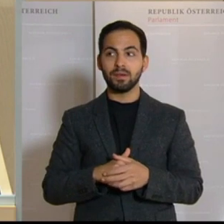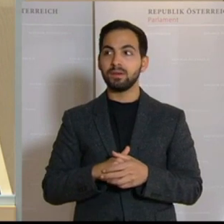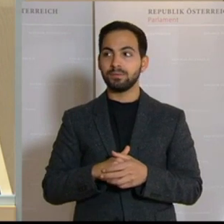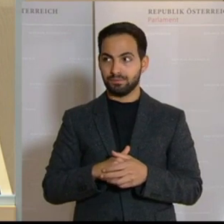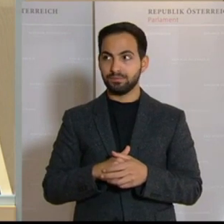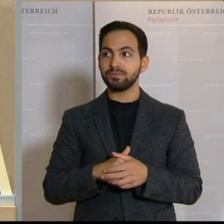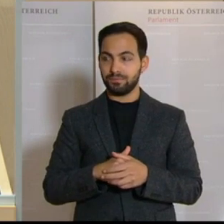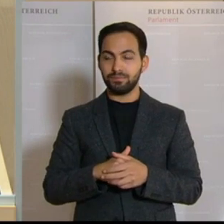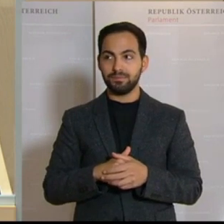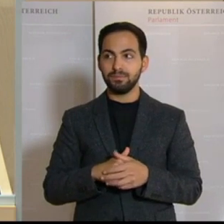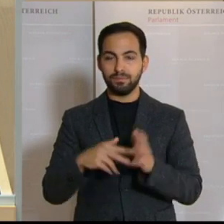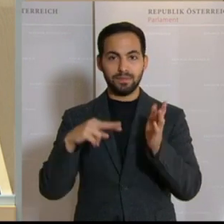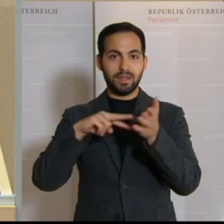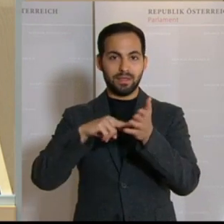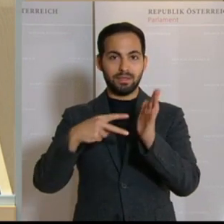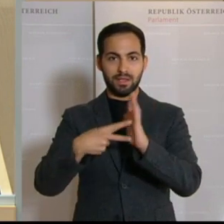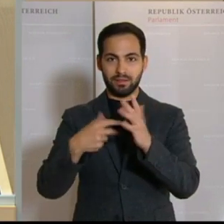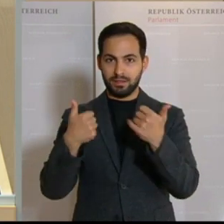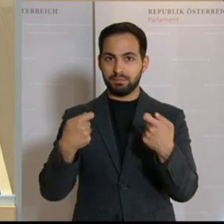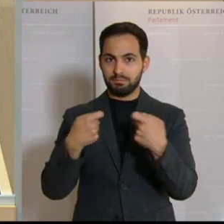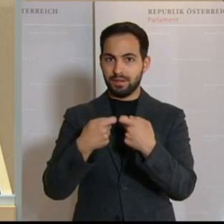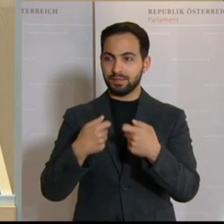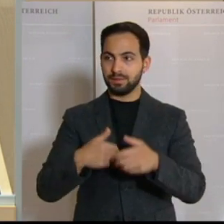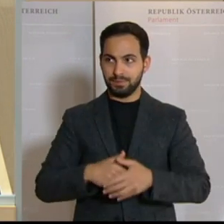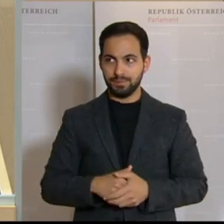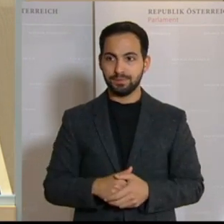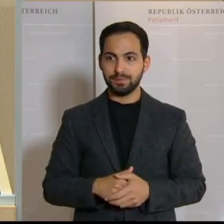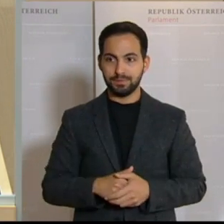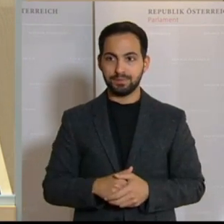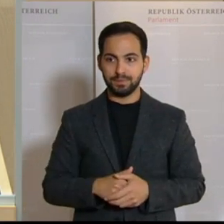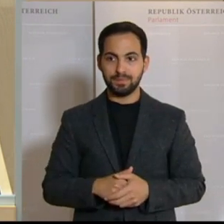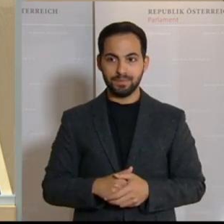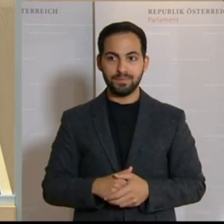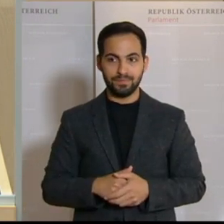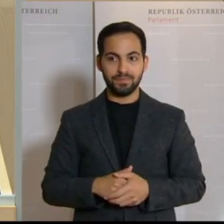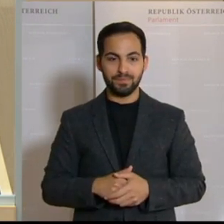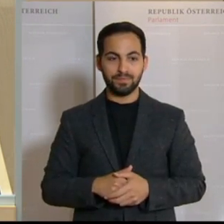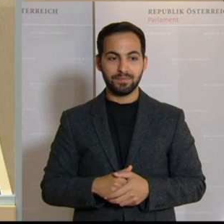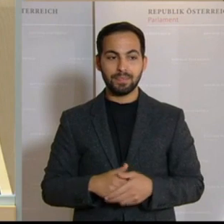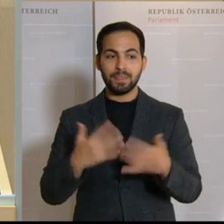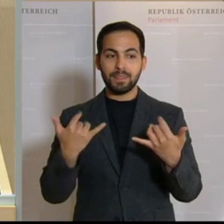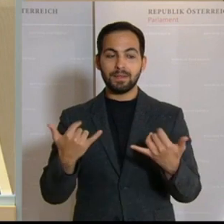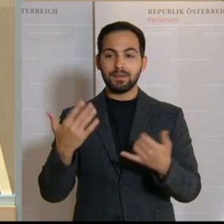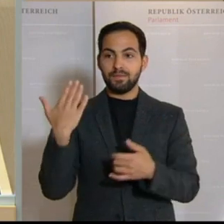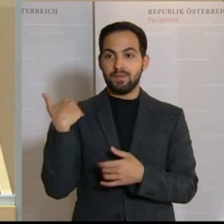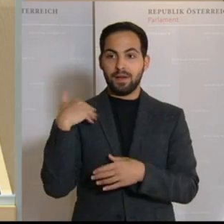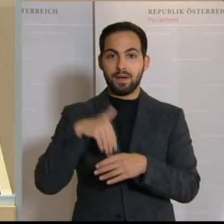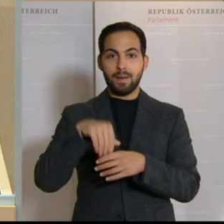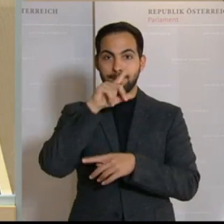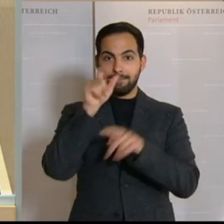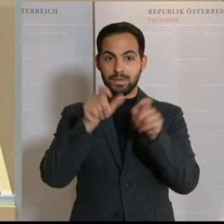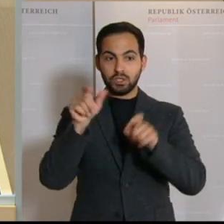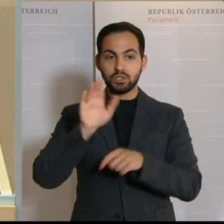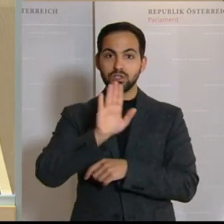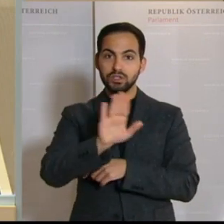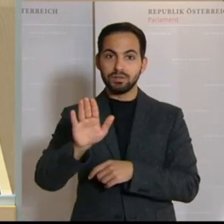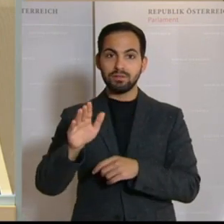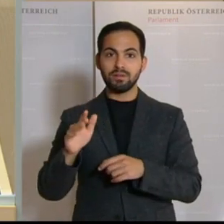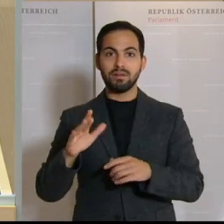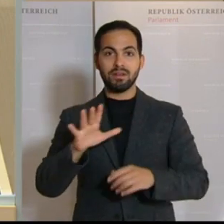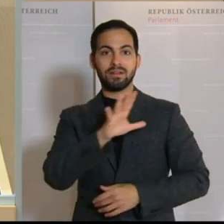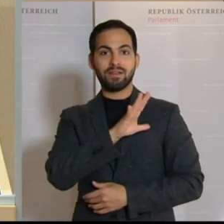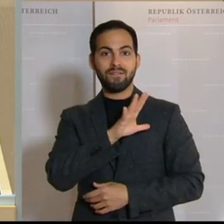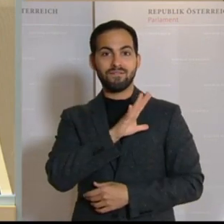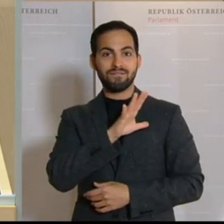Und jetzt ist es unsere Aufgabe, nachdem wir die Menschen vor der Gefahr um ihr